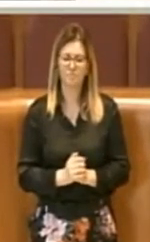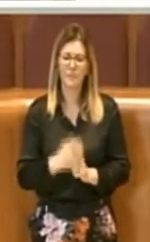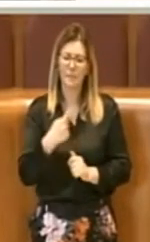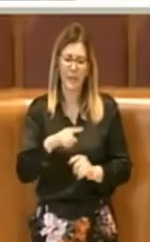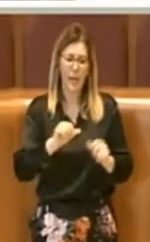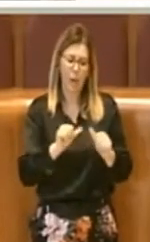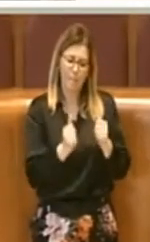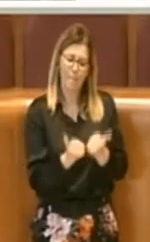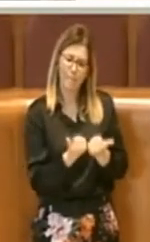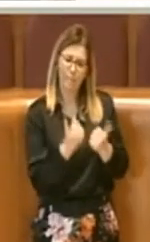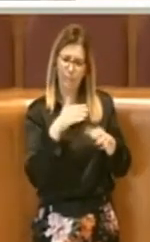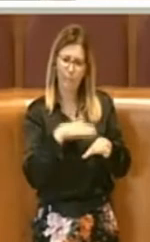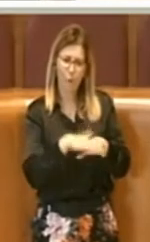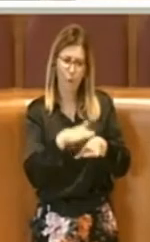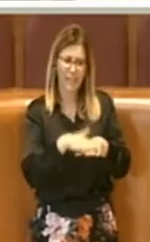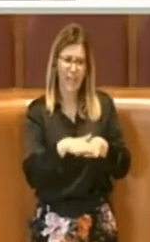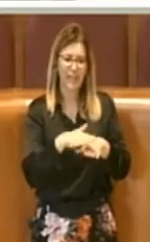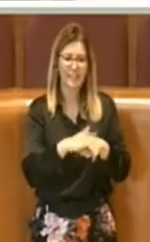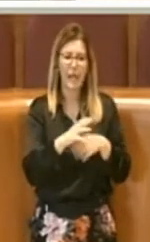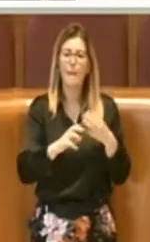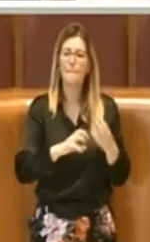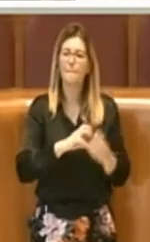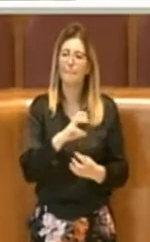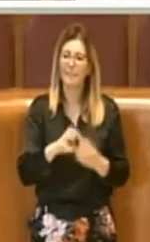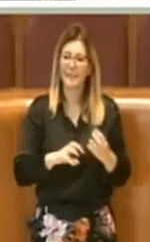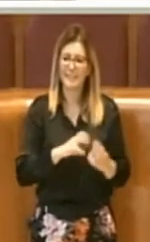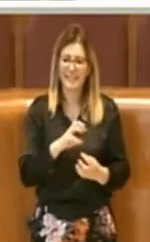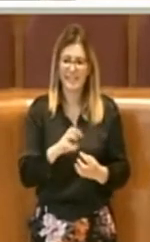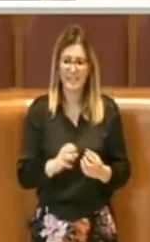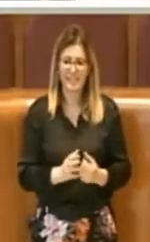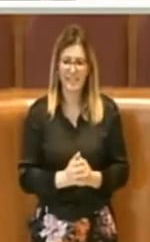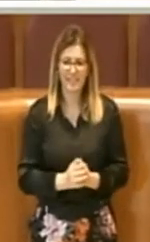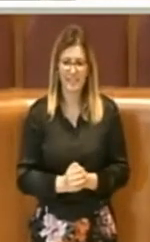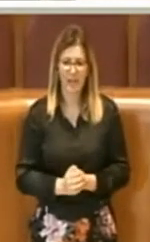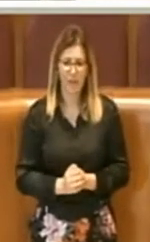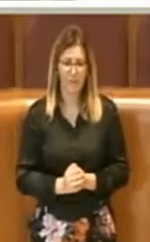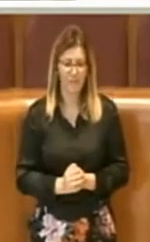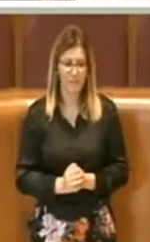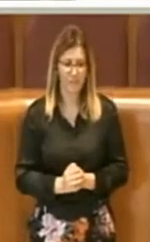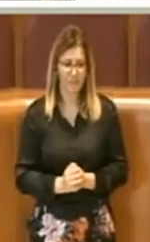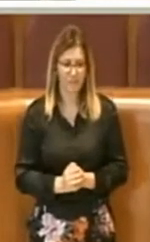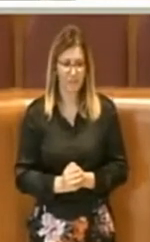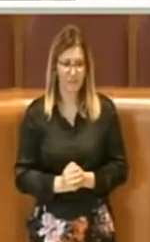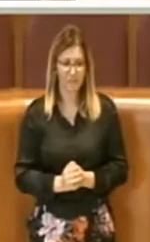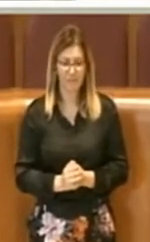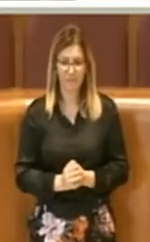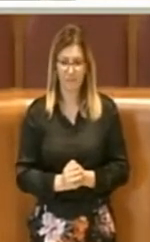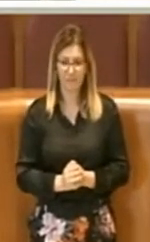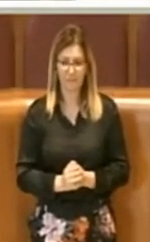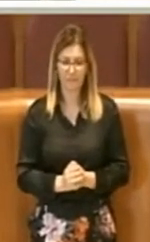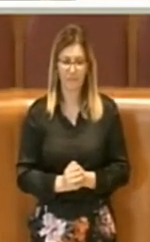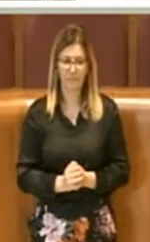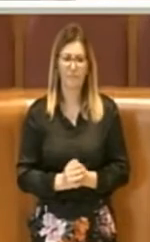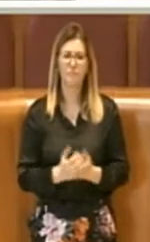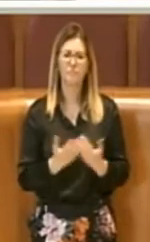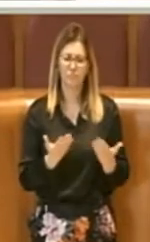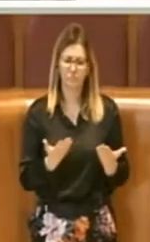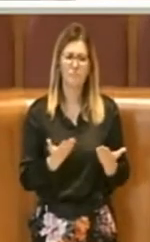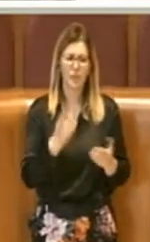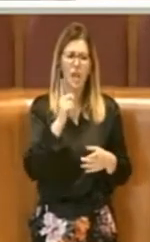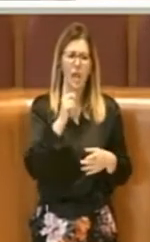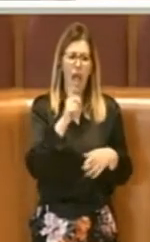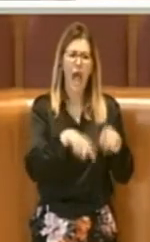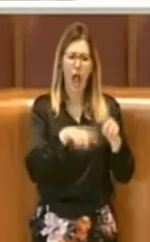mista, vedendo che pure è stata apprezzata da alcuni